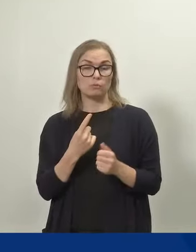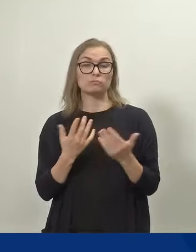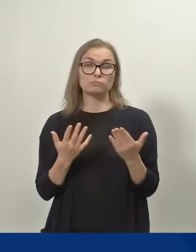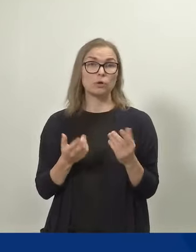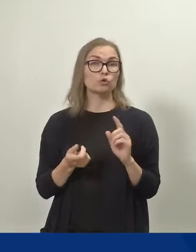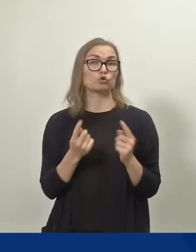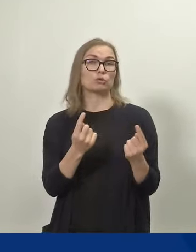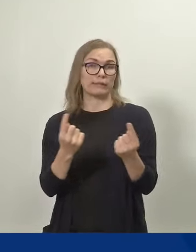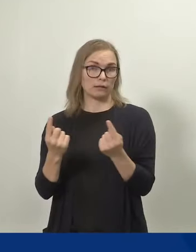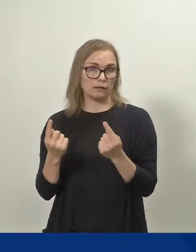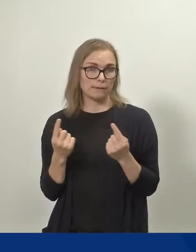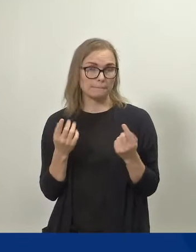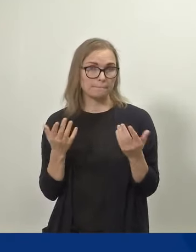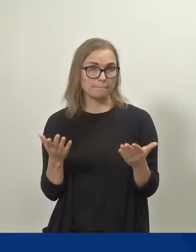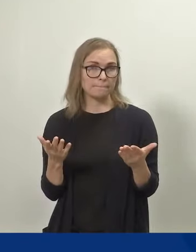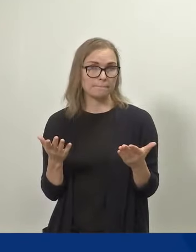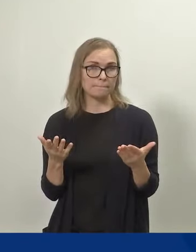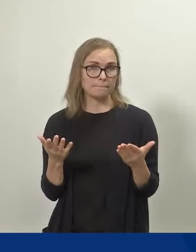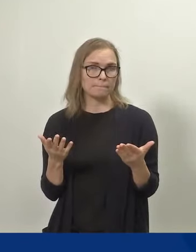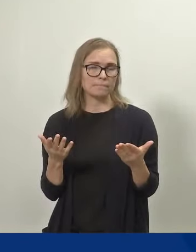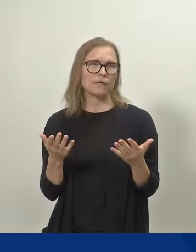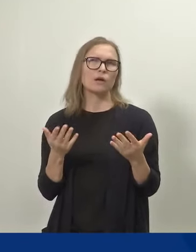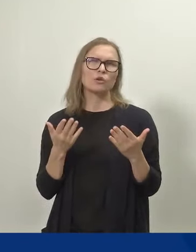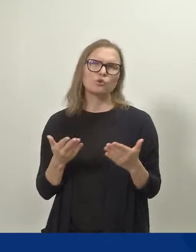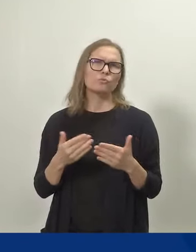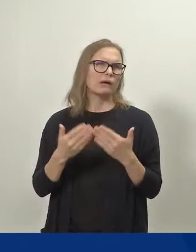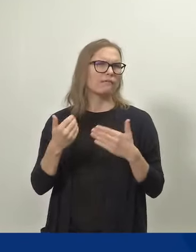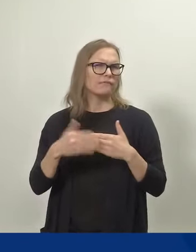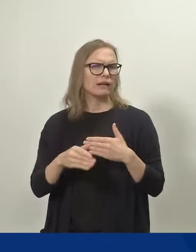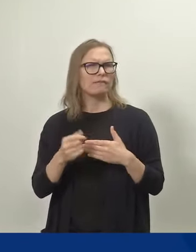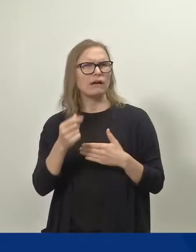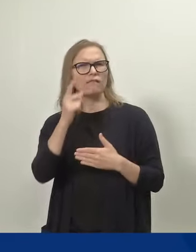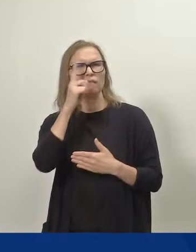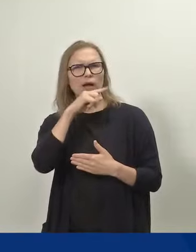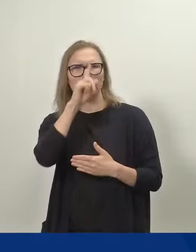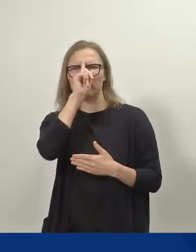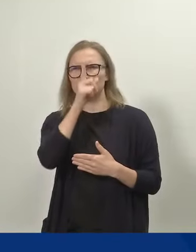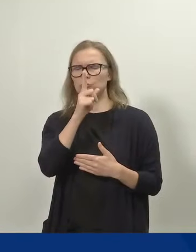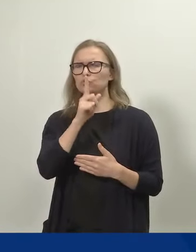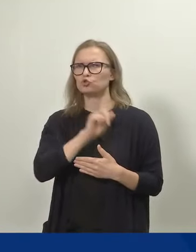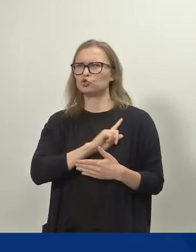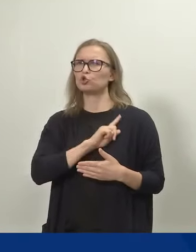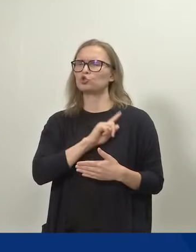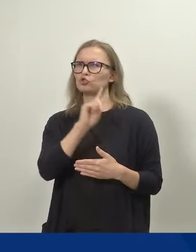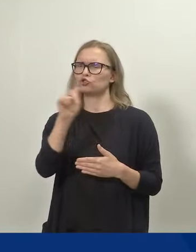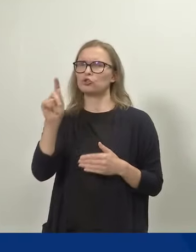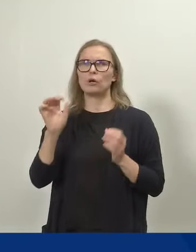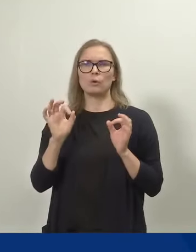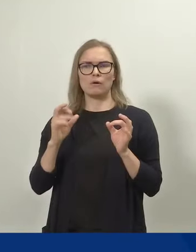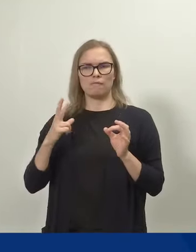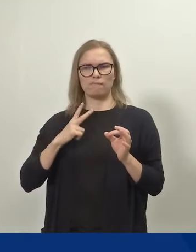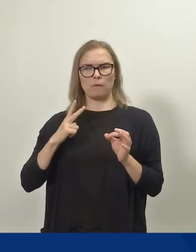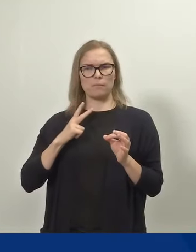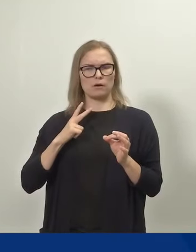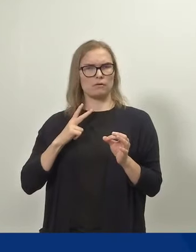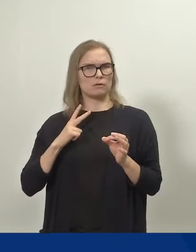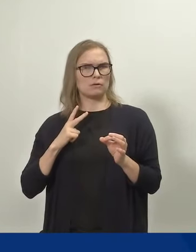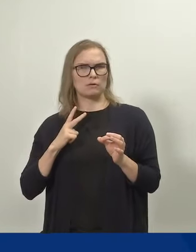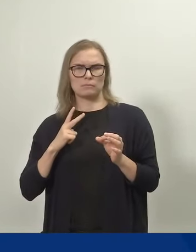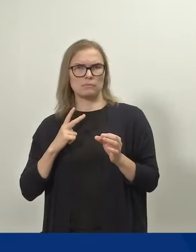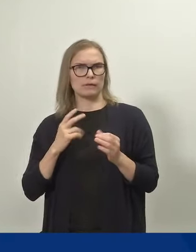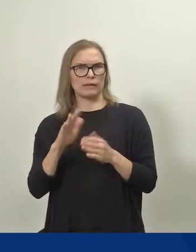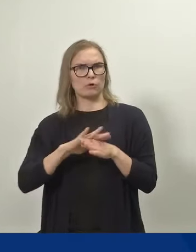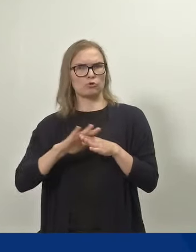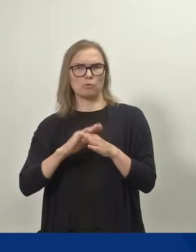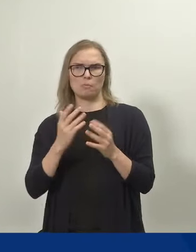että tähän liittyy usein nykyiselläänkin ehkä vähän vääriä käsityksiä siitä, että miten vapaiden käyttö vaikuttaa tosiasiassa perheen